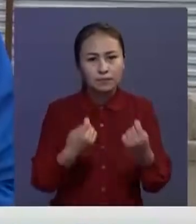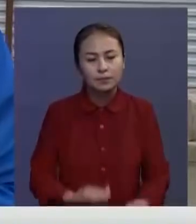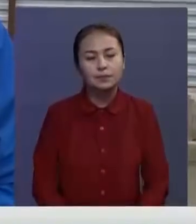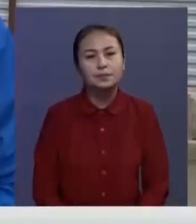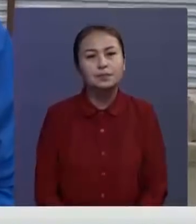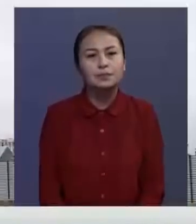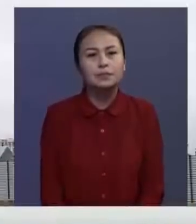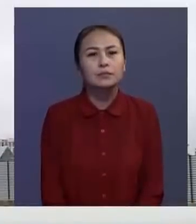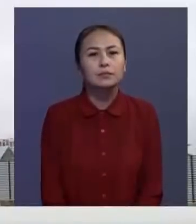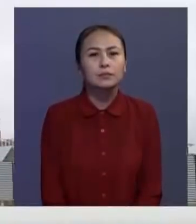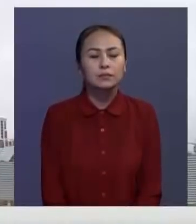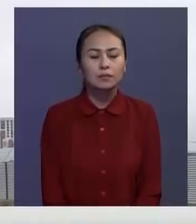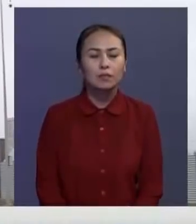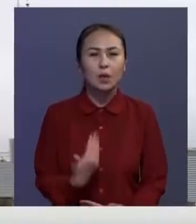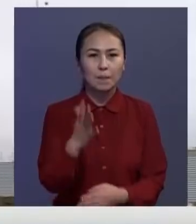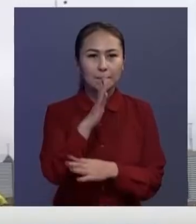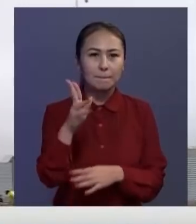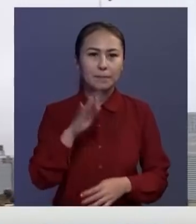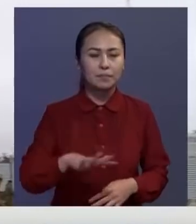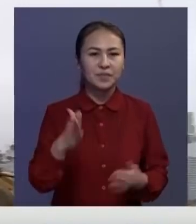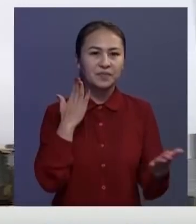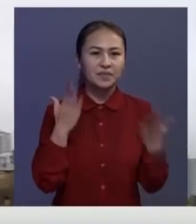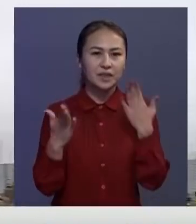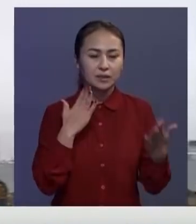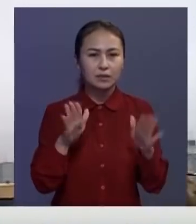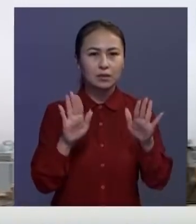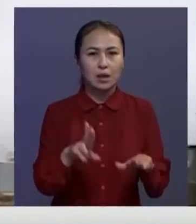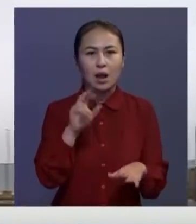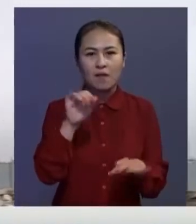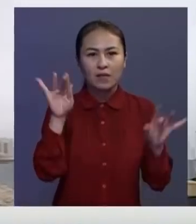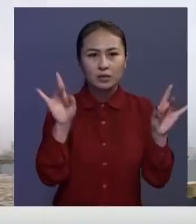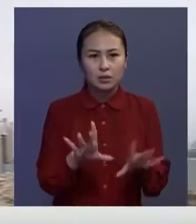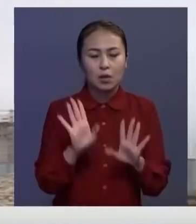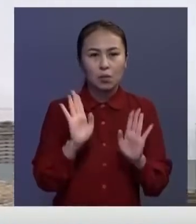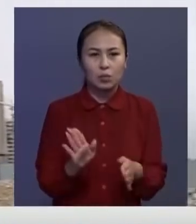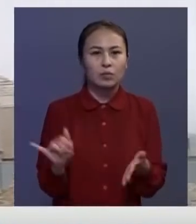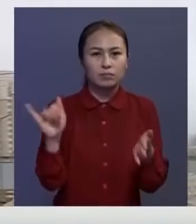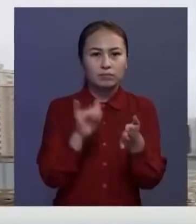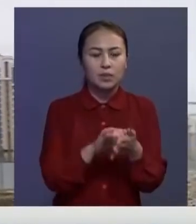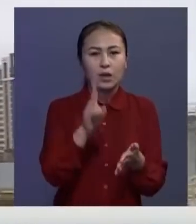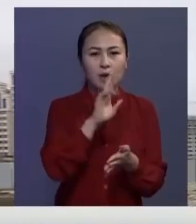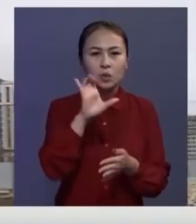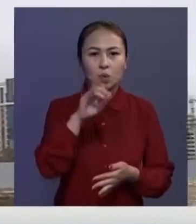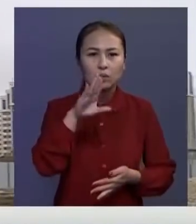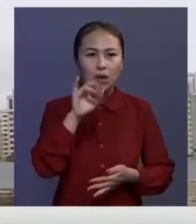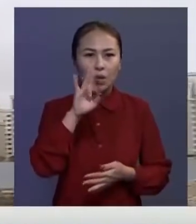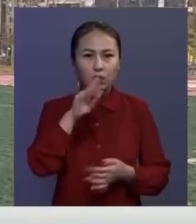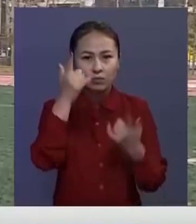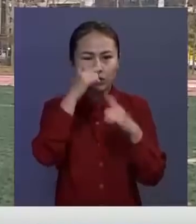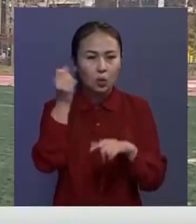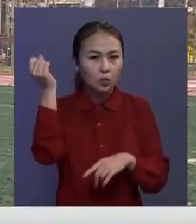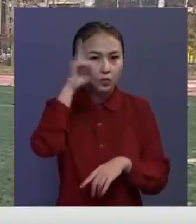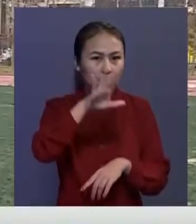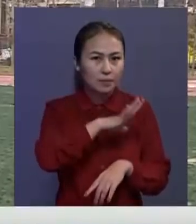көпшілік. Ботаника бағының түрінен фитнес орталық пен кафе салынатыны жайында қайрат Султановтың әлеметтік желдегі жазбасынан білдік.